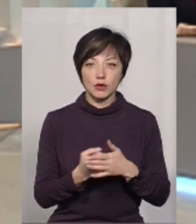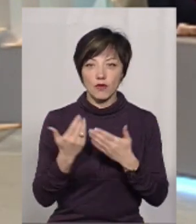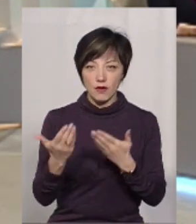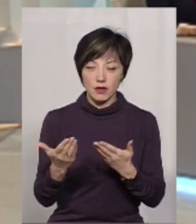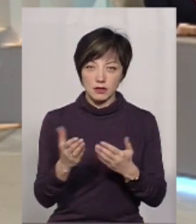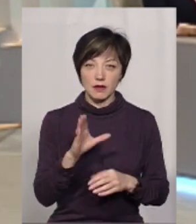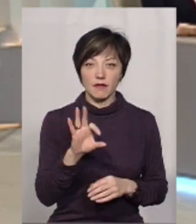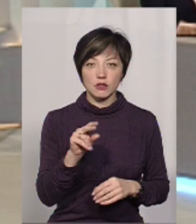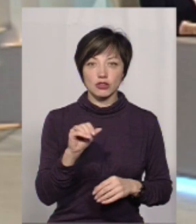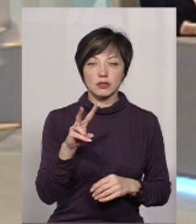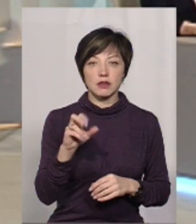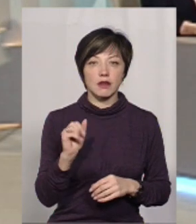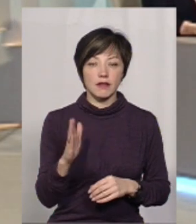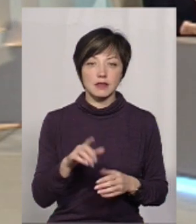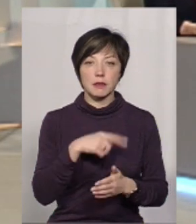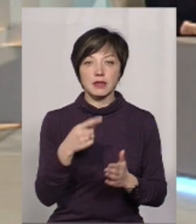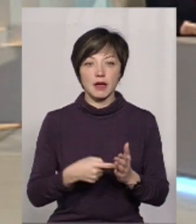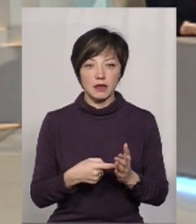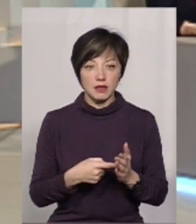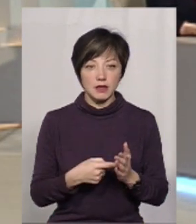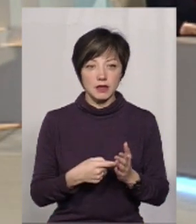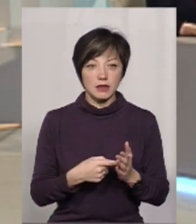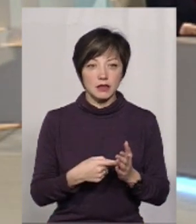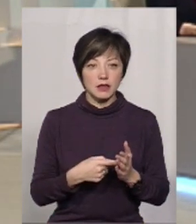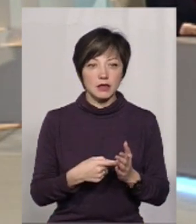до вас, пане В'ячеславе, запитання.